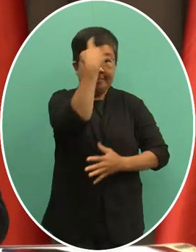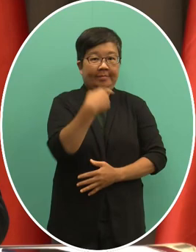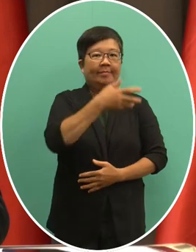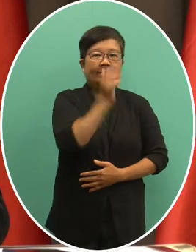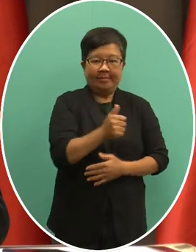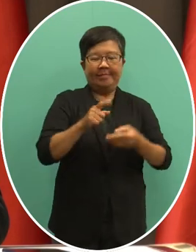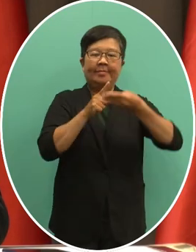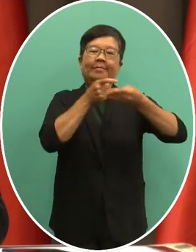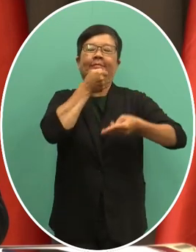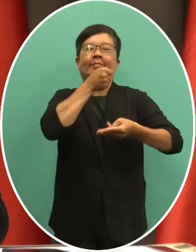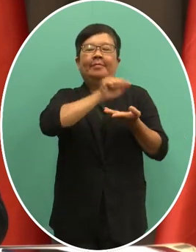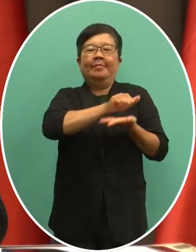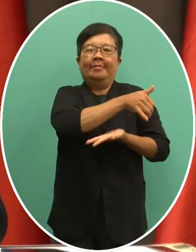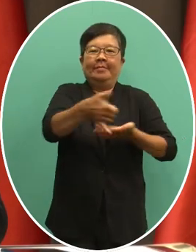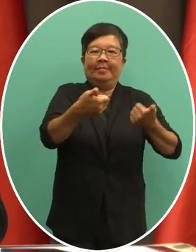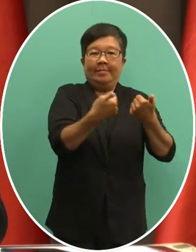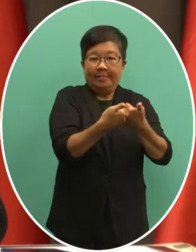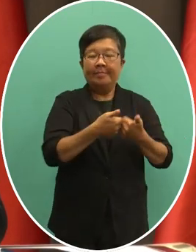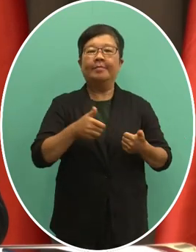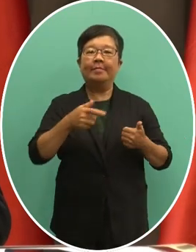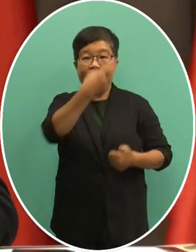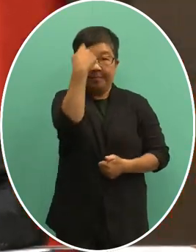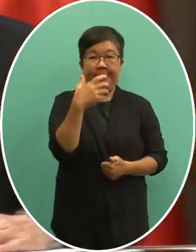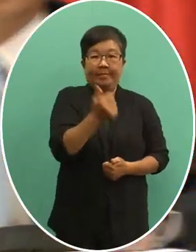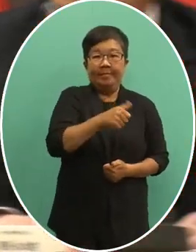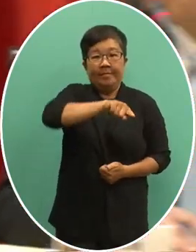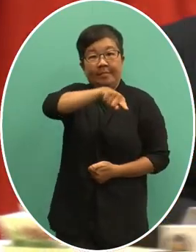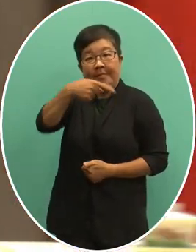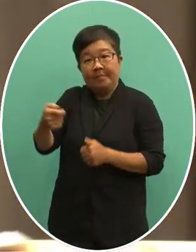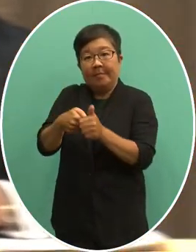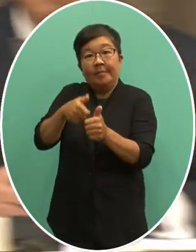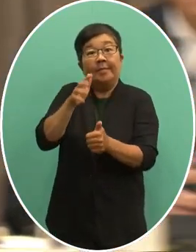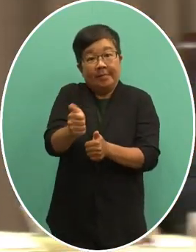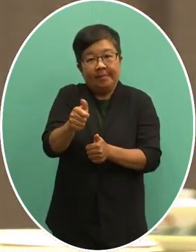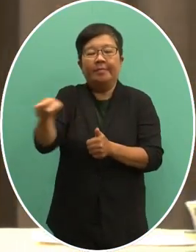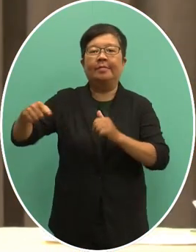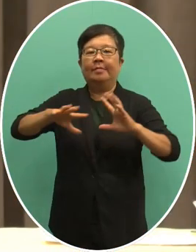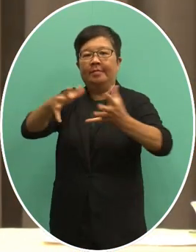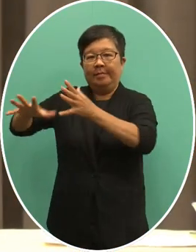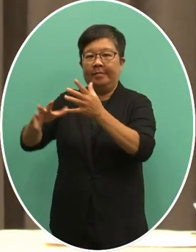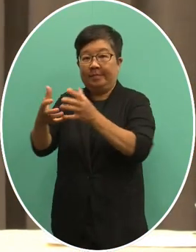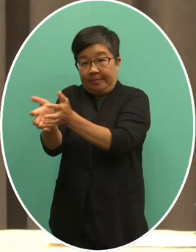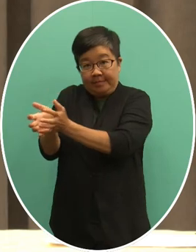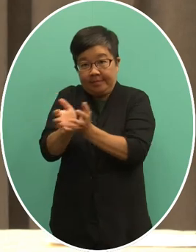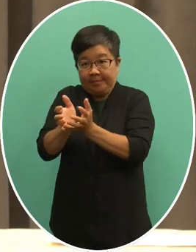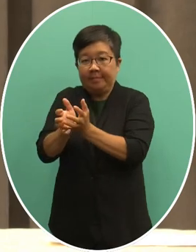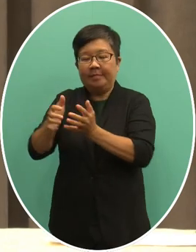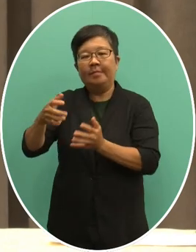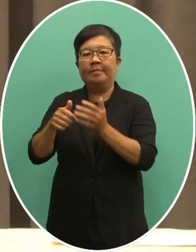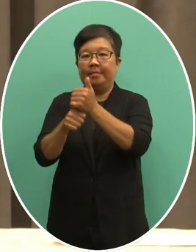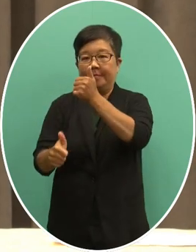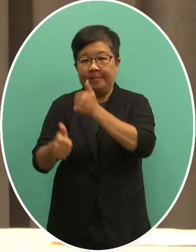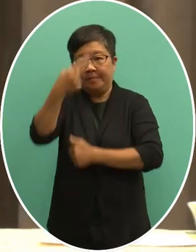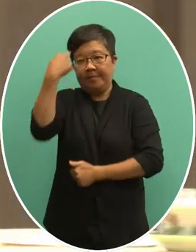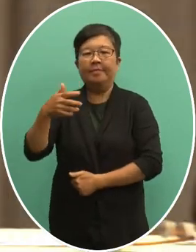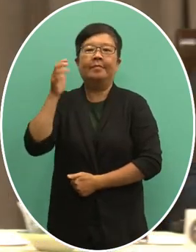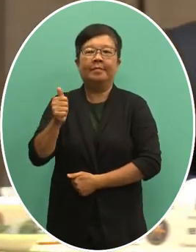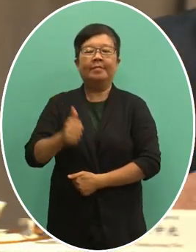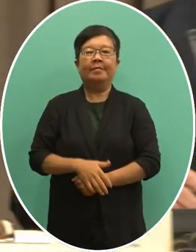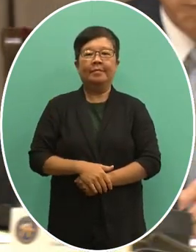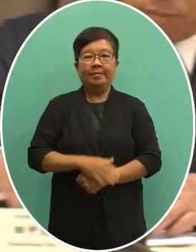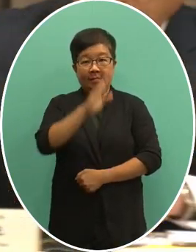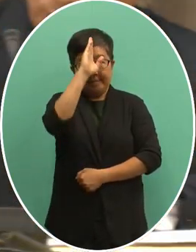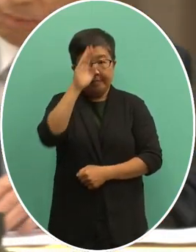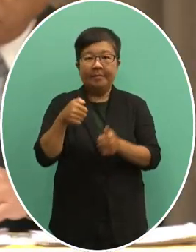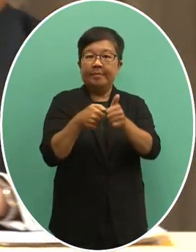今天的记者会那次长右手边的是我们的国际组织师国主师的孙师长那接下来我们就请田